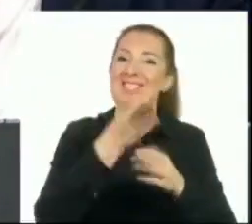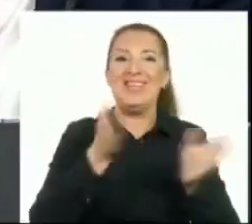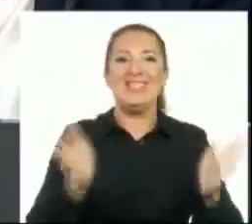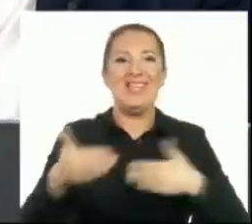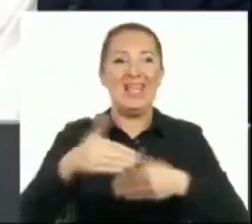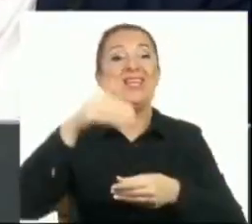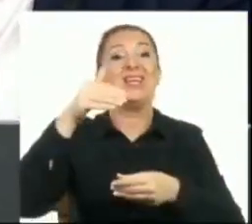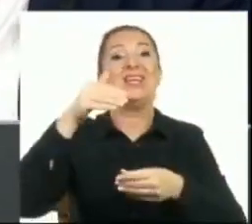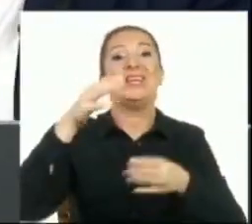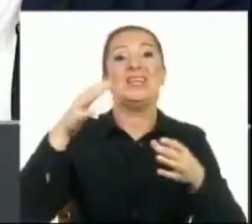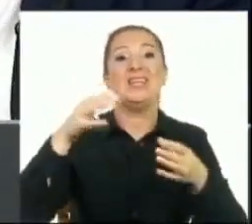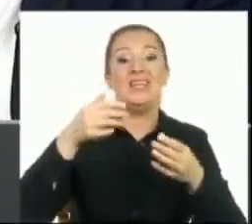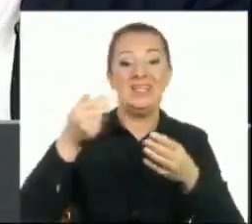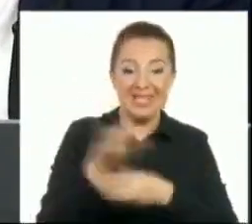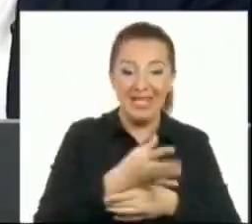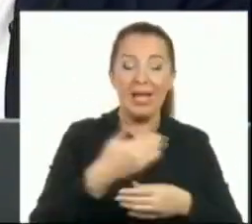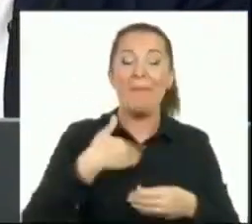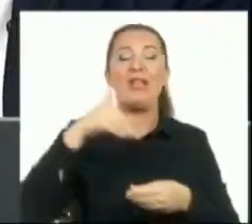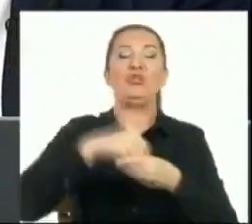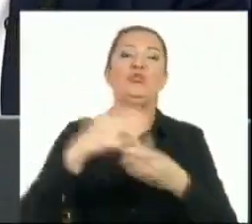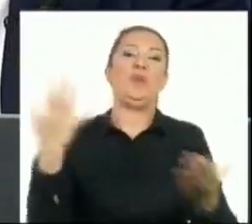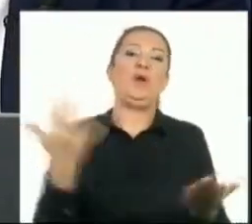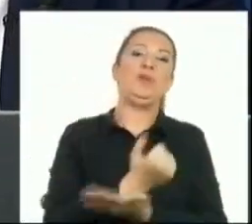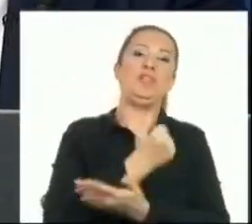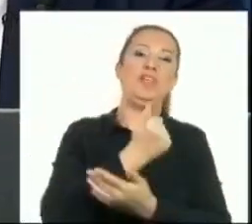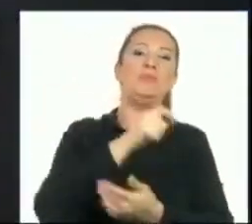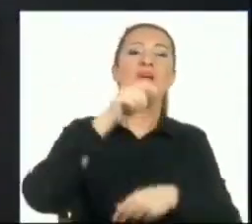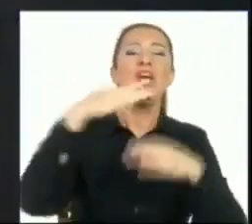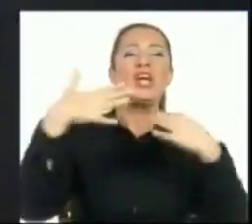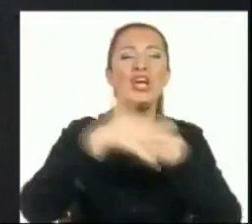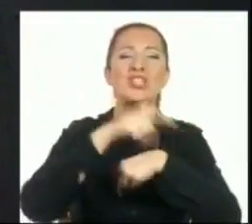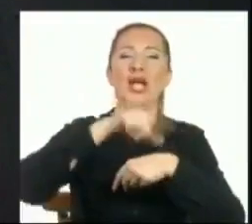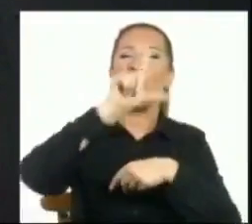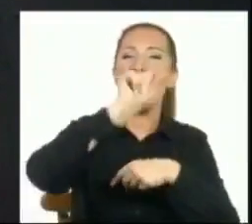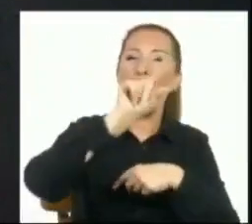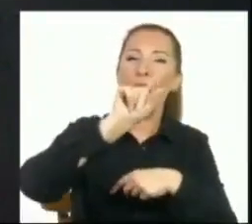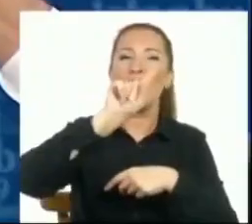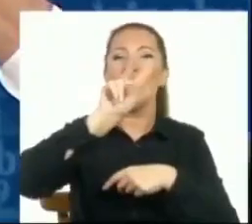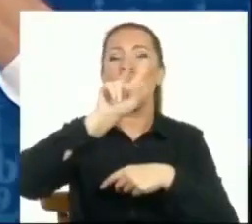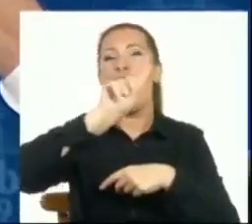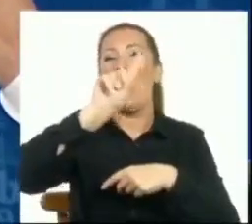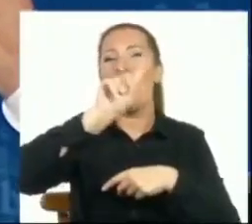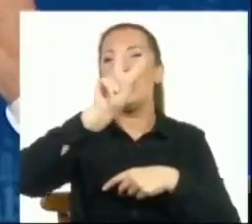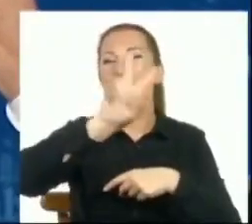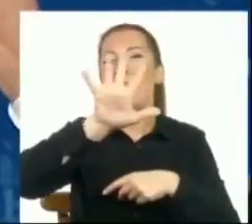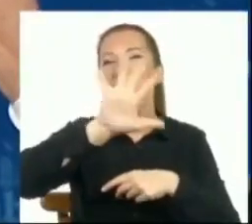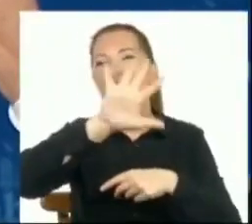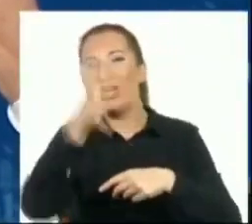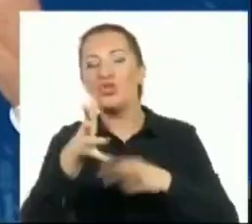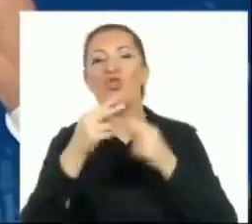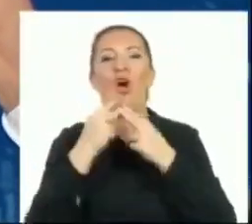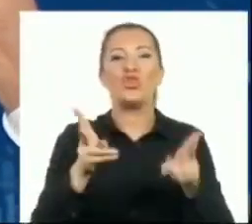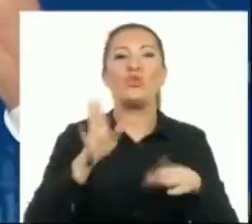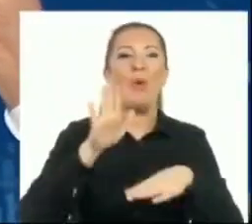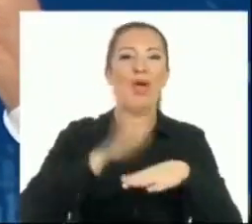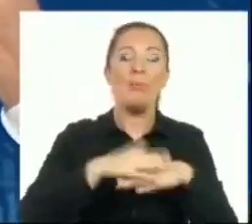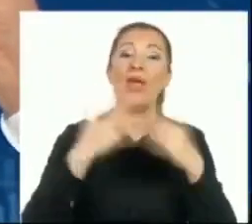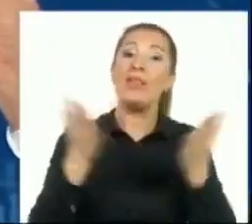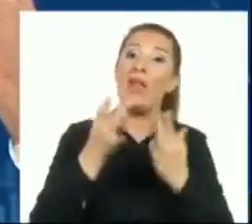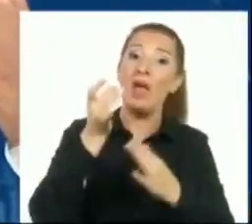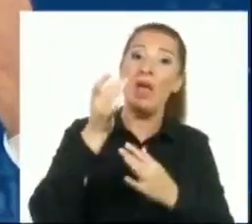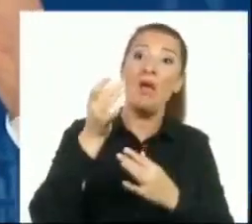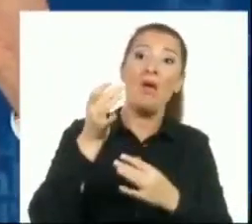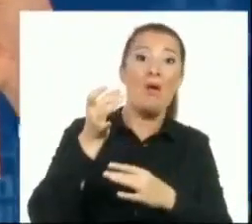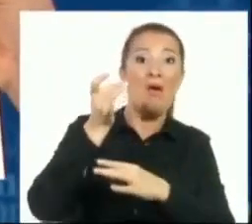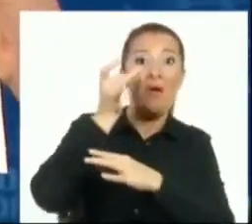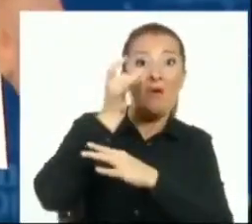ben seçimi kazandım diye tam saat 23.25'te açıklama yapıldı ve ne tesadüftür